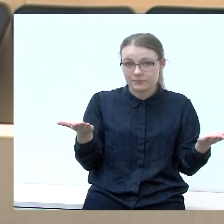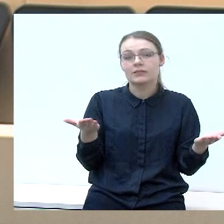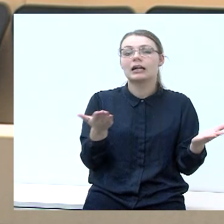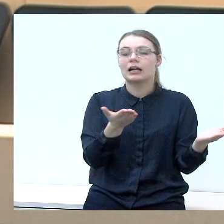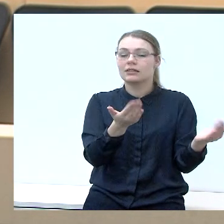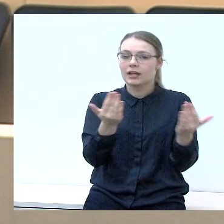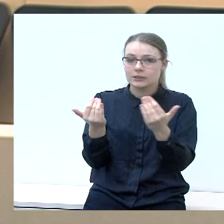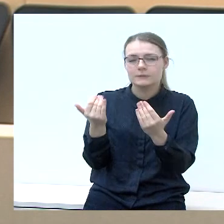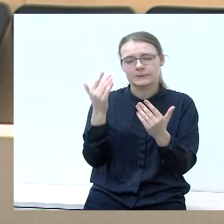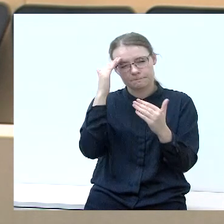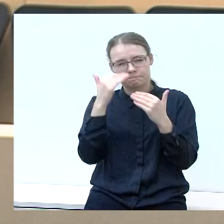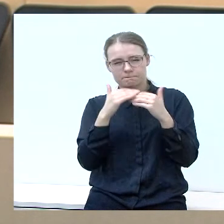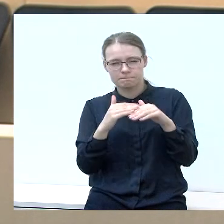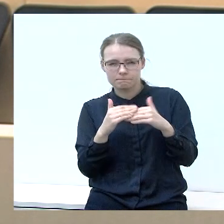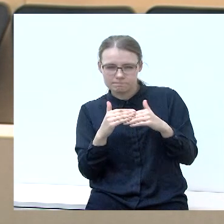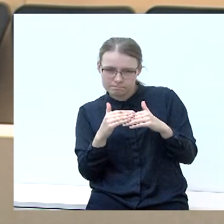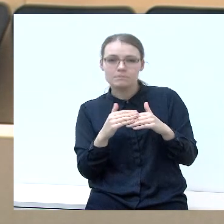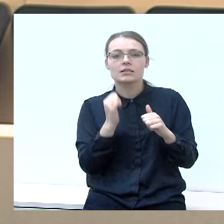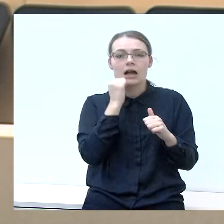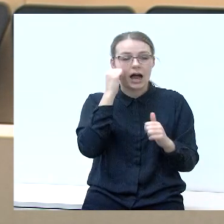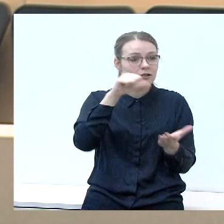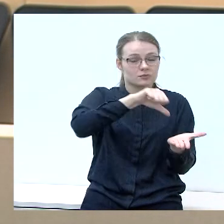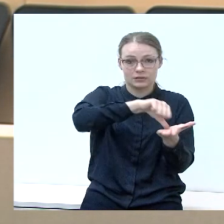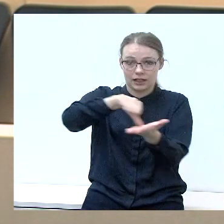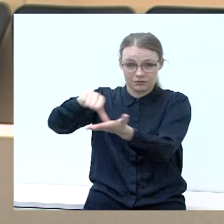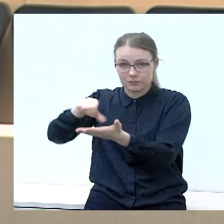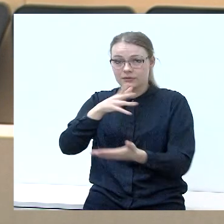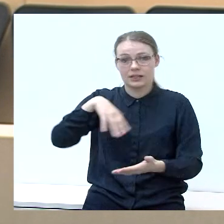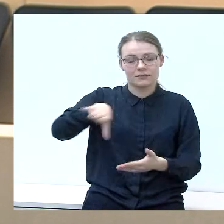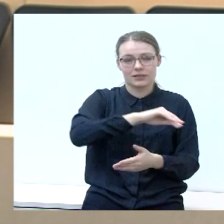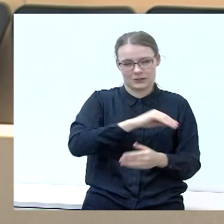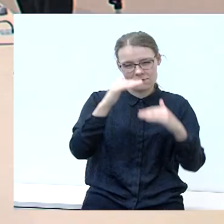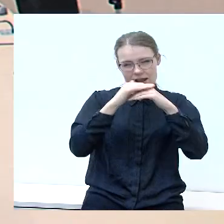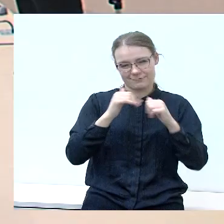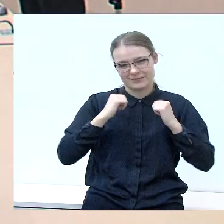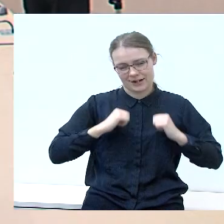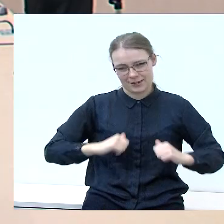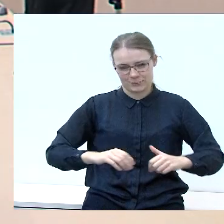pagalvoti, apsispręsti. Dėkoju laidos dalyviams ir visiems ramaus vakaro.